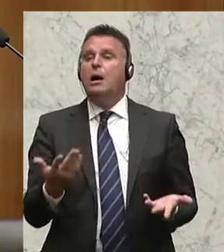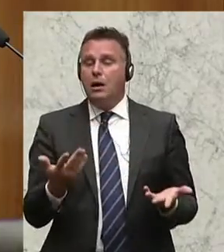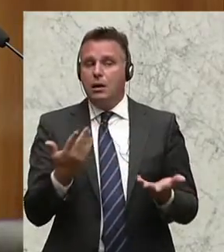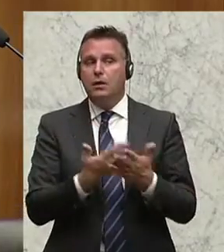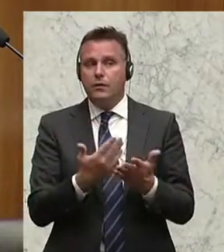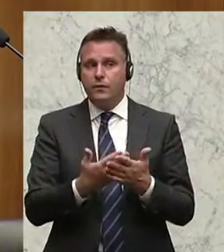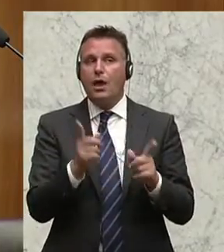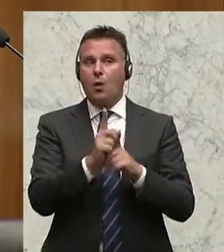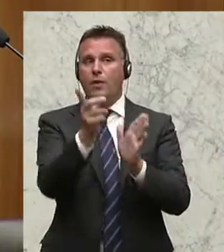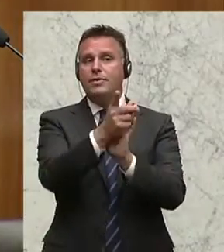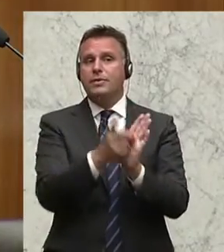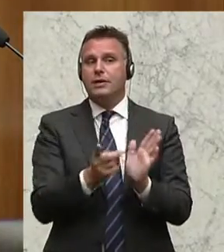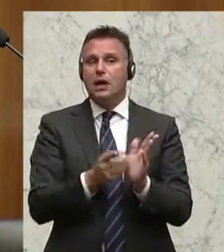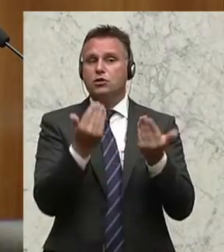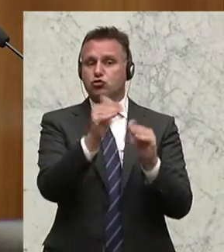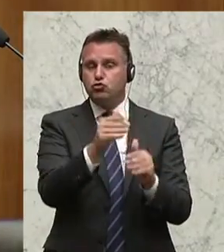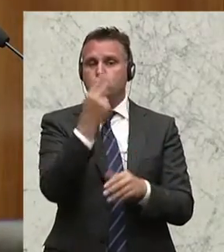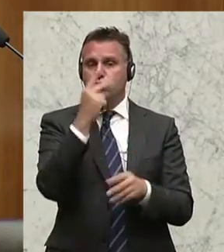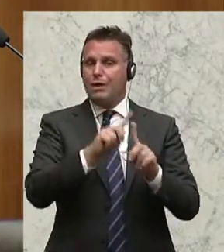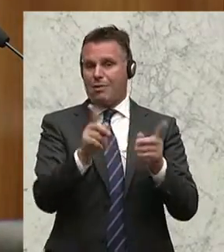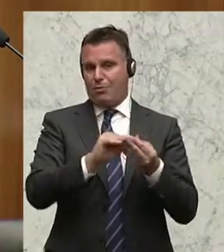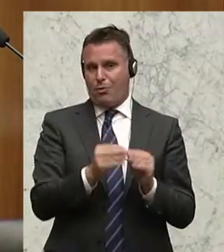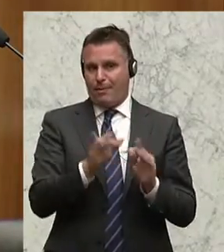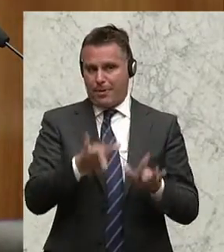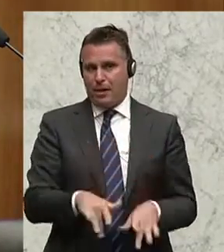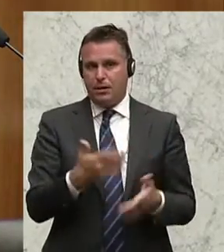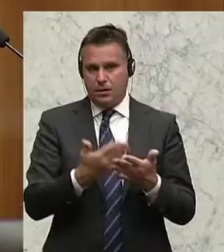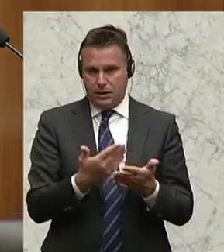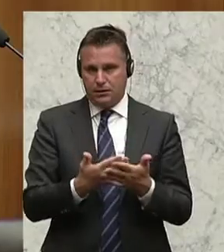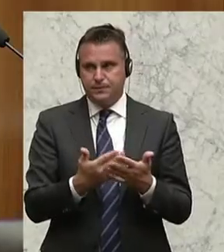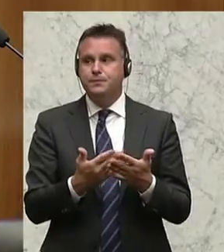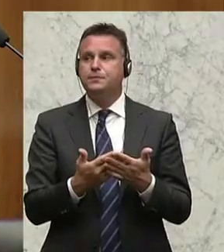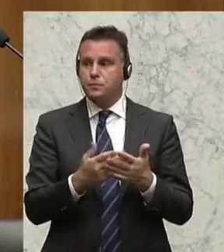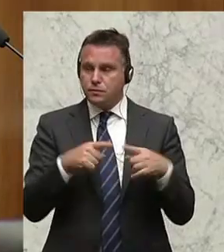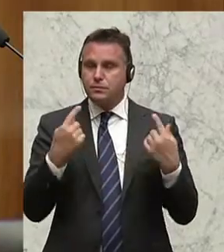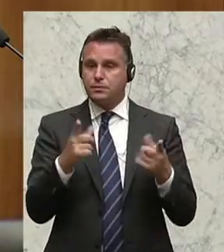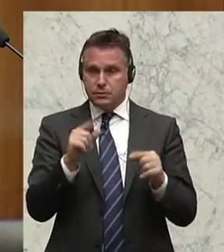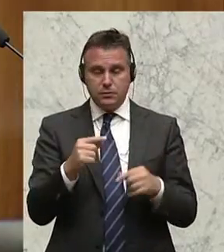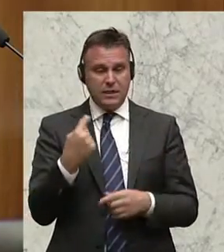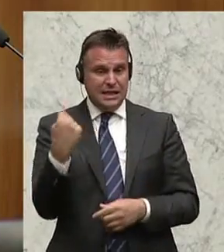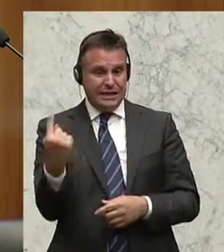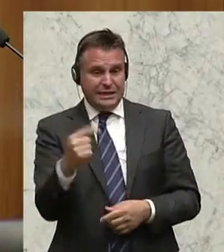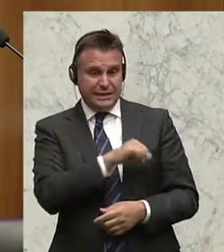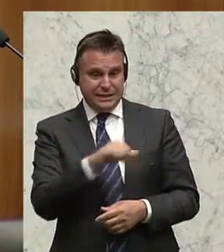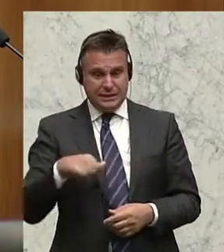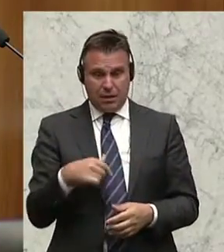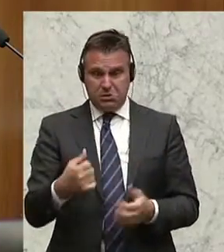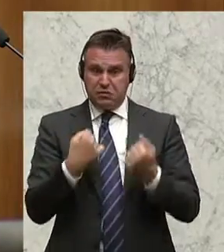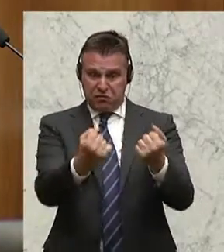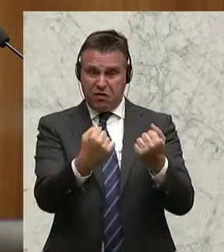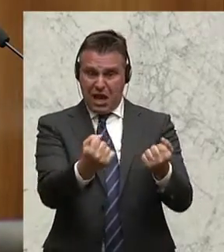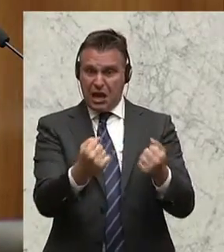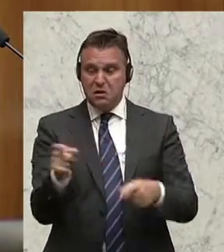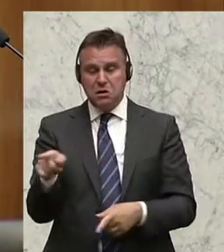Da stellt sich auch die Datenschutzproblematik anders dar. Also noch einmal, wir lassen niemanden selbstständig fahren, der nebenbei am